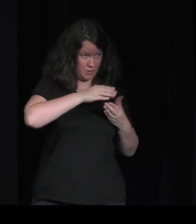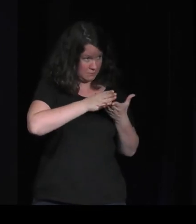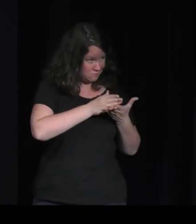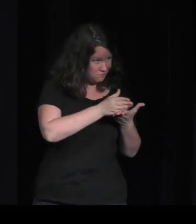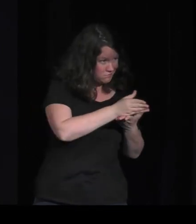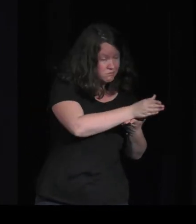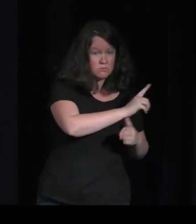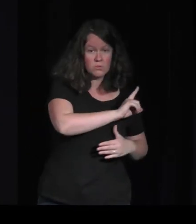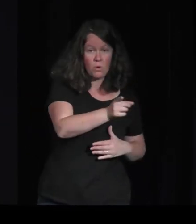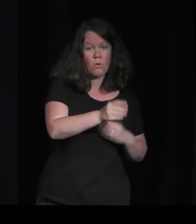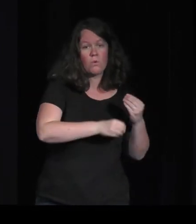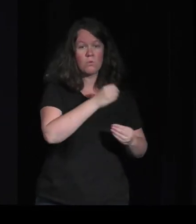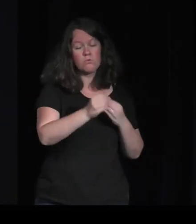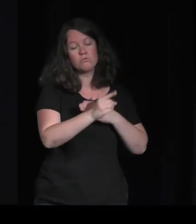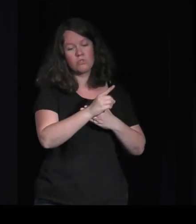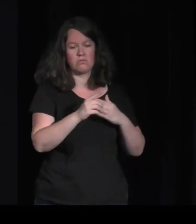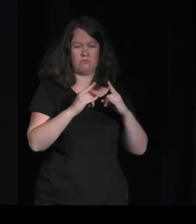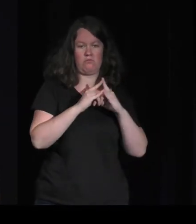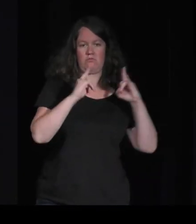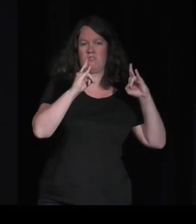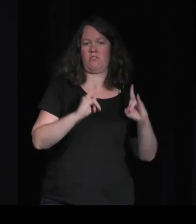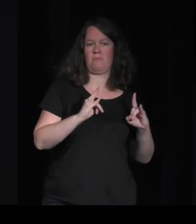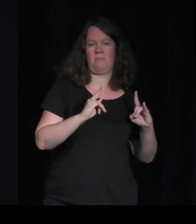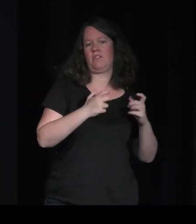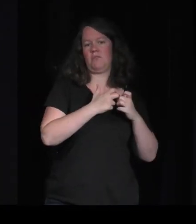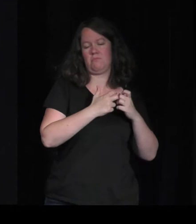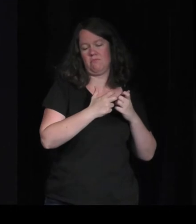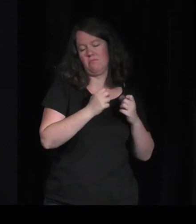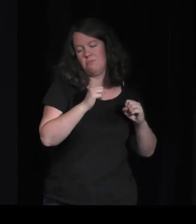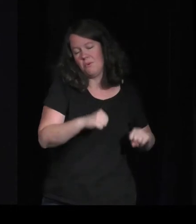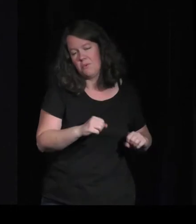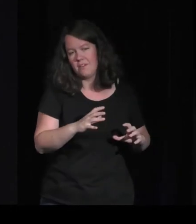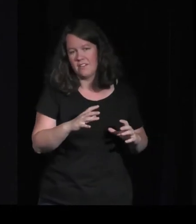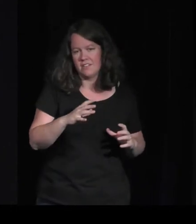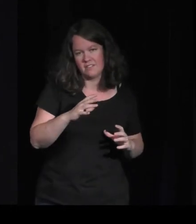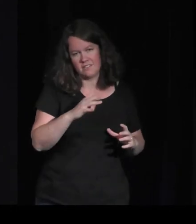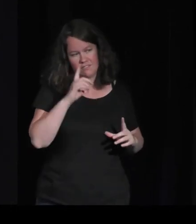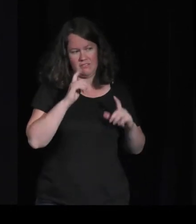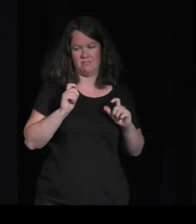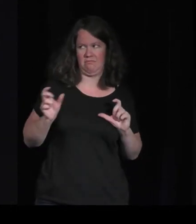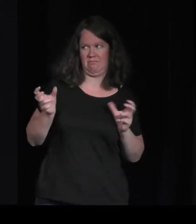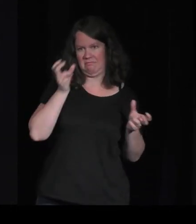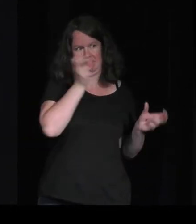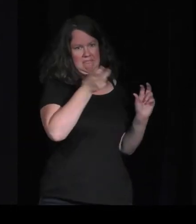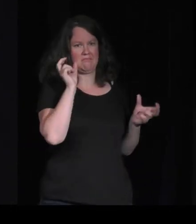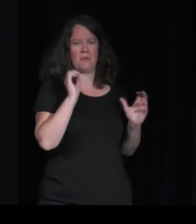campez. Mais encore, on est quand même très attentifs à ce qui se passe. Donc, oui, il y a ça. Après, ce n